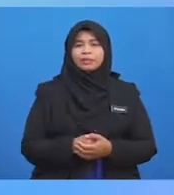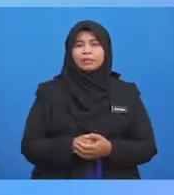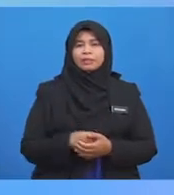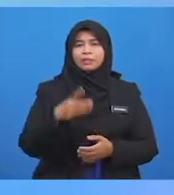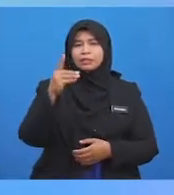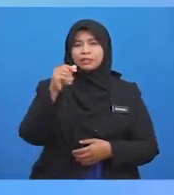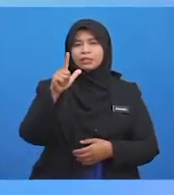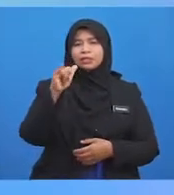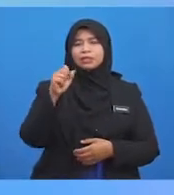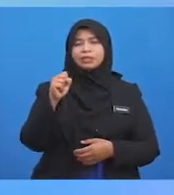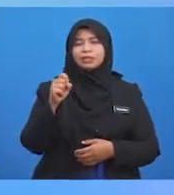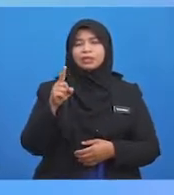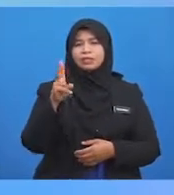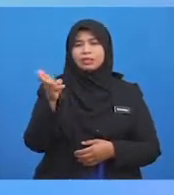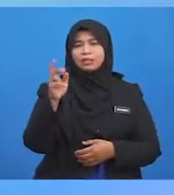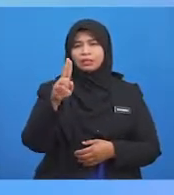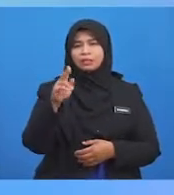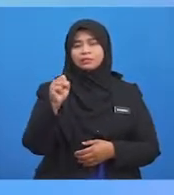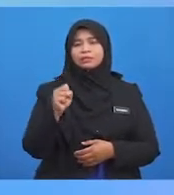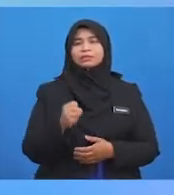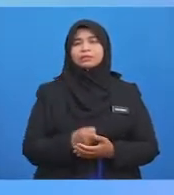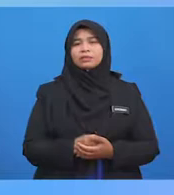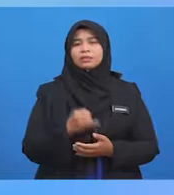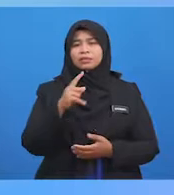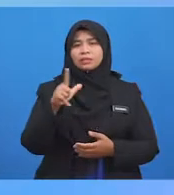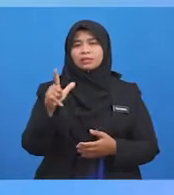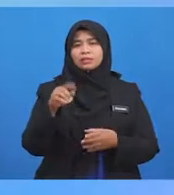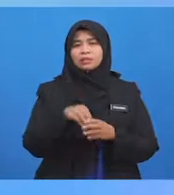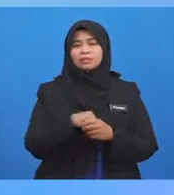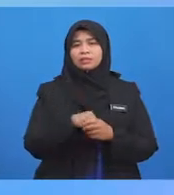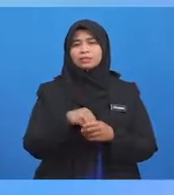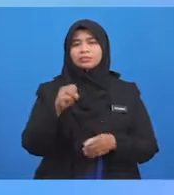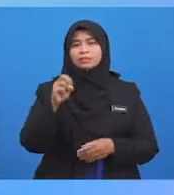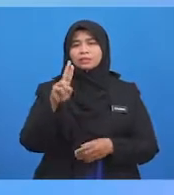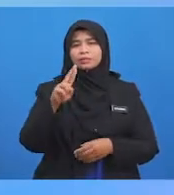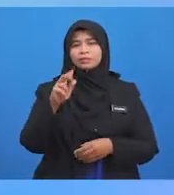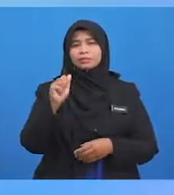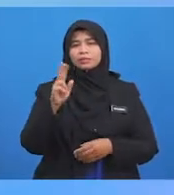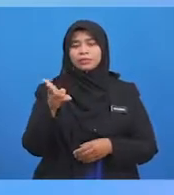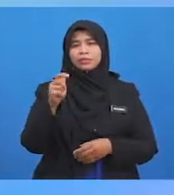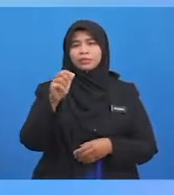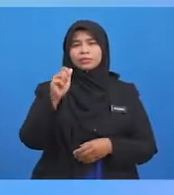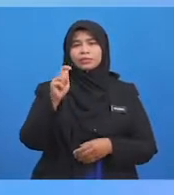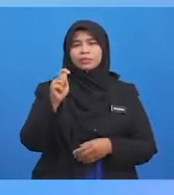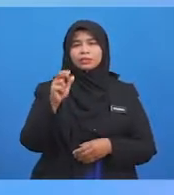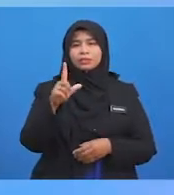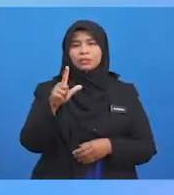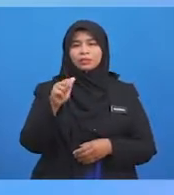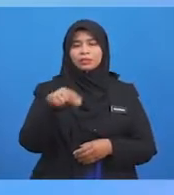Muamalan Akdulijarah Ialah Di dalam Surah At-Talak Ayat yang ke-6 A